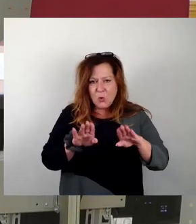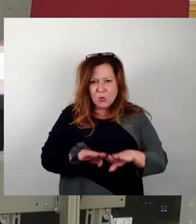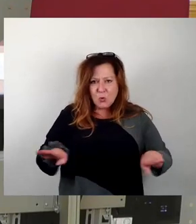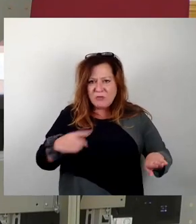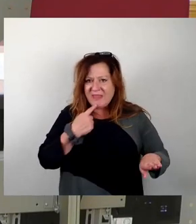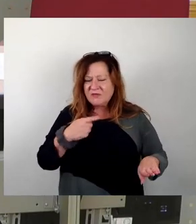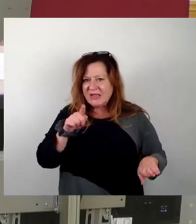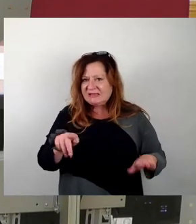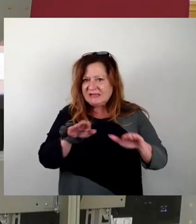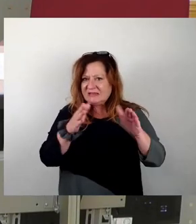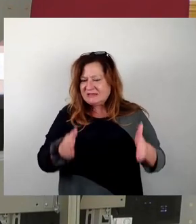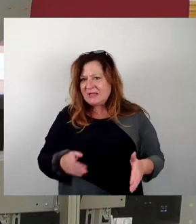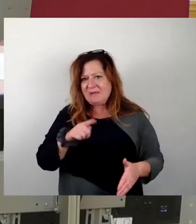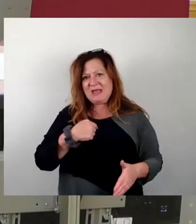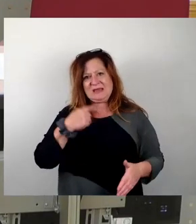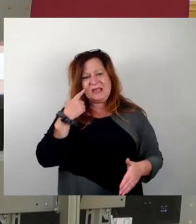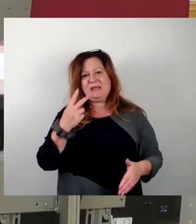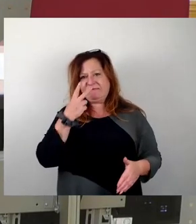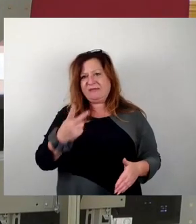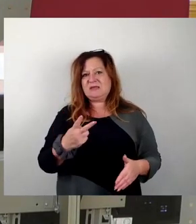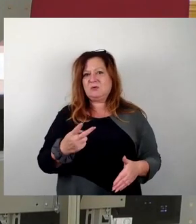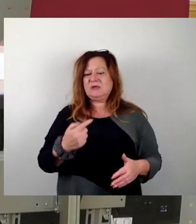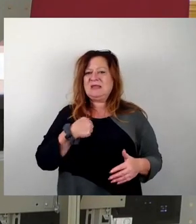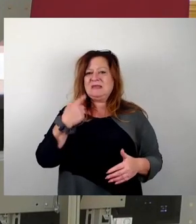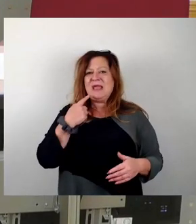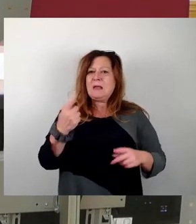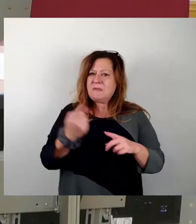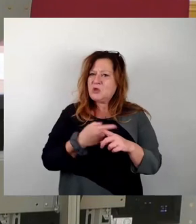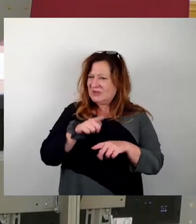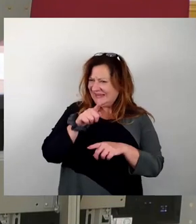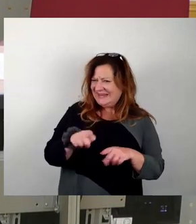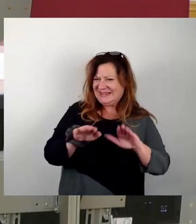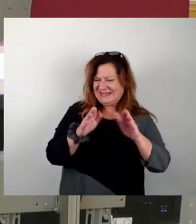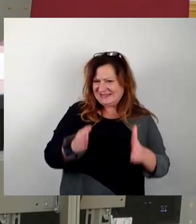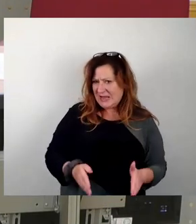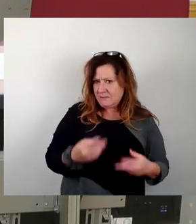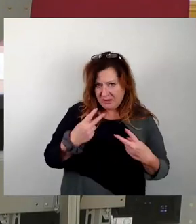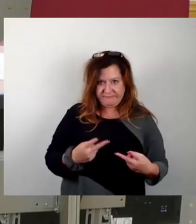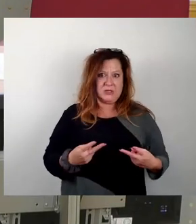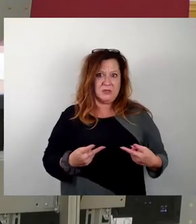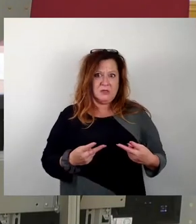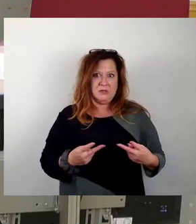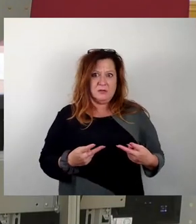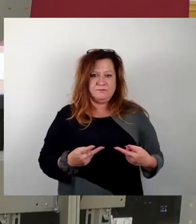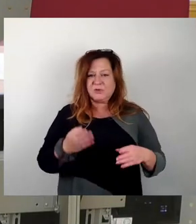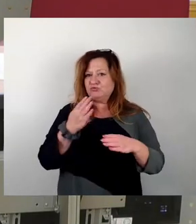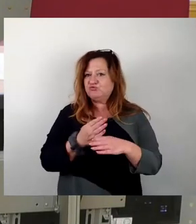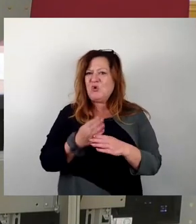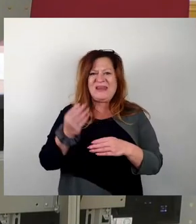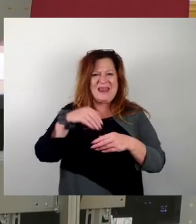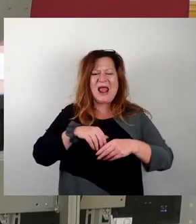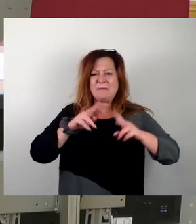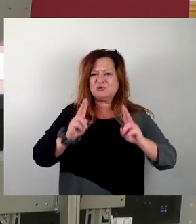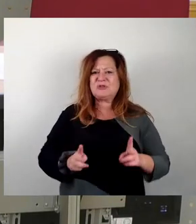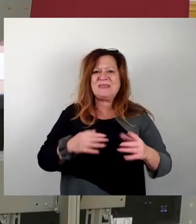notwendig. Und dementsprechend finde ich es insbesondere bei diesem Denkmal eigentlich geboten, weil es eben auch schon innerhalb der Stadtgeschichte Veränderungen